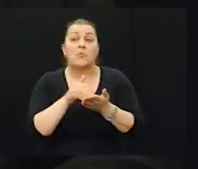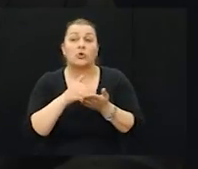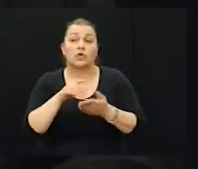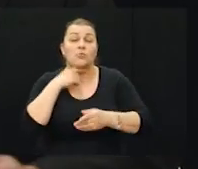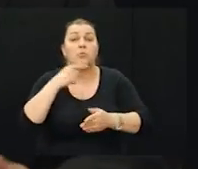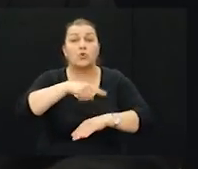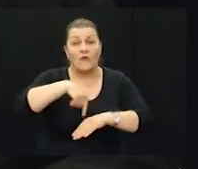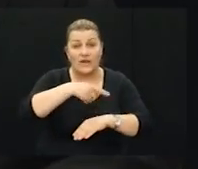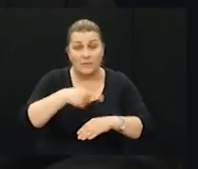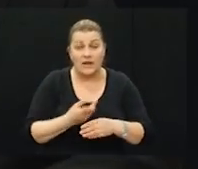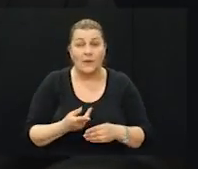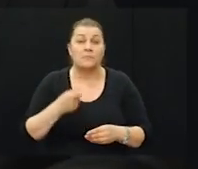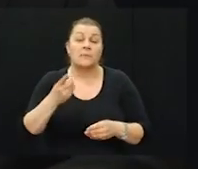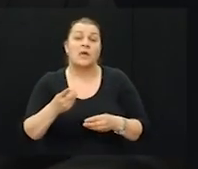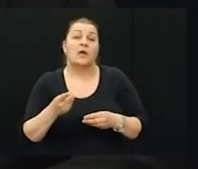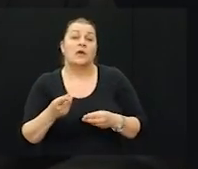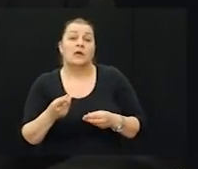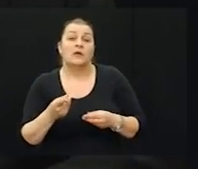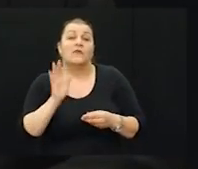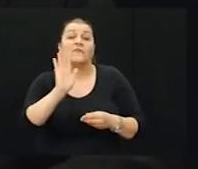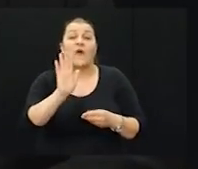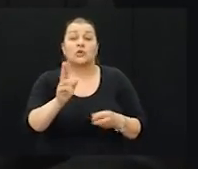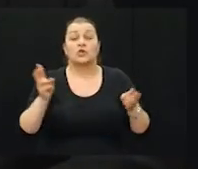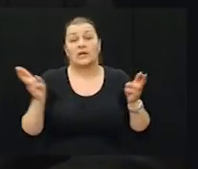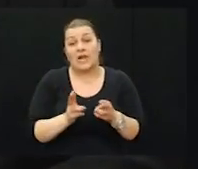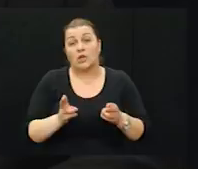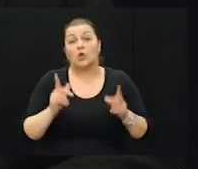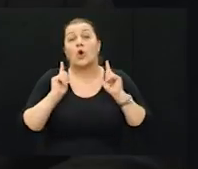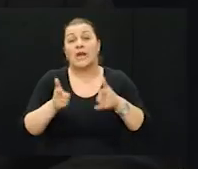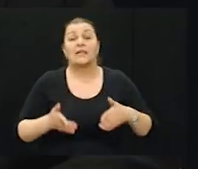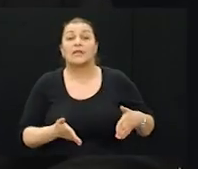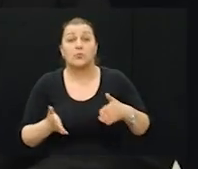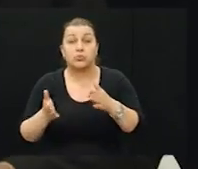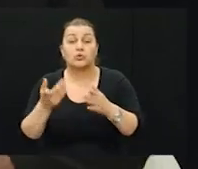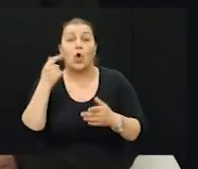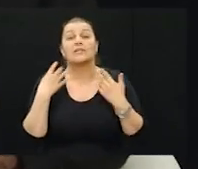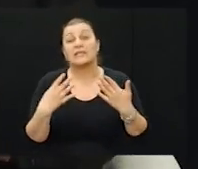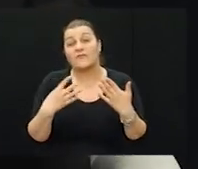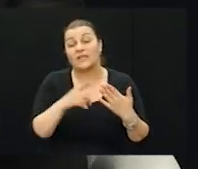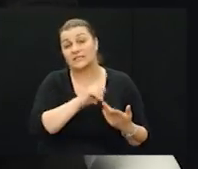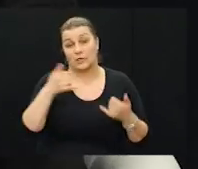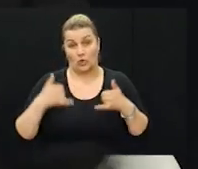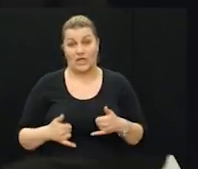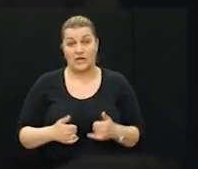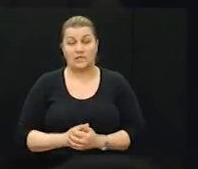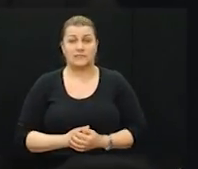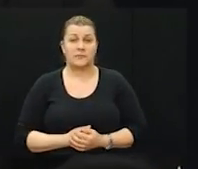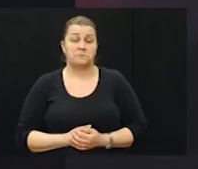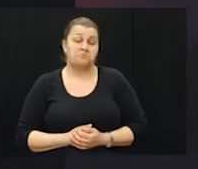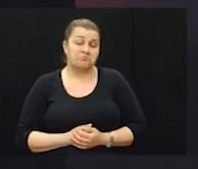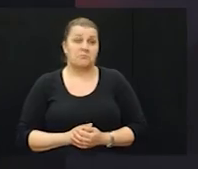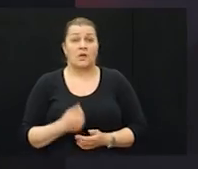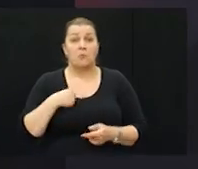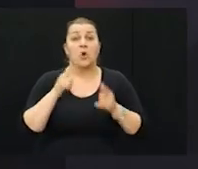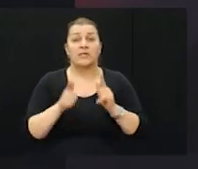potrošimo vrijeme o kojem ćemo pričati jasno o brani peruča. Vaš kratko ratni put od 90. pa recimo evo sve do danas. On je